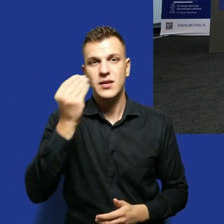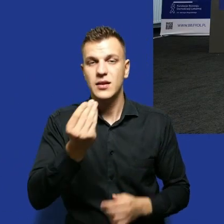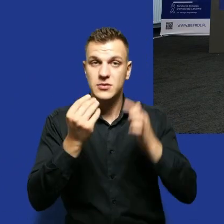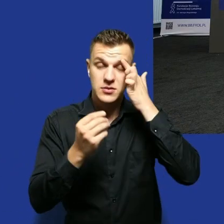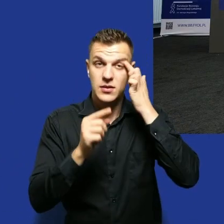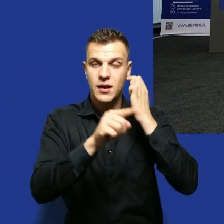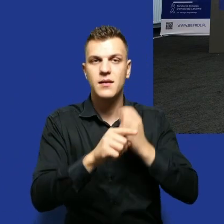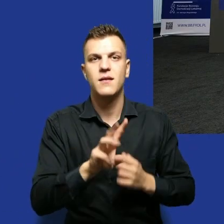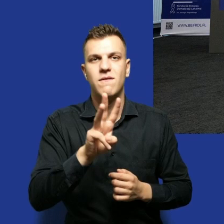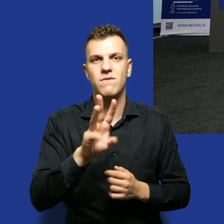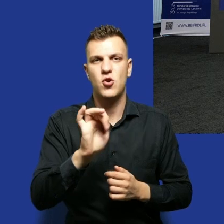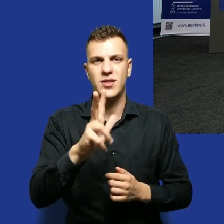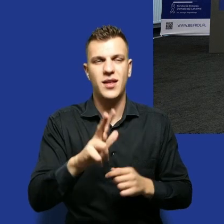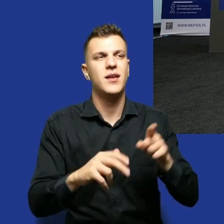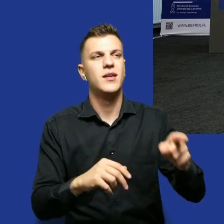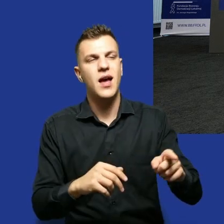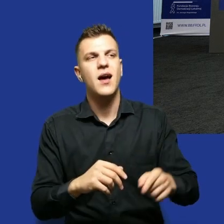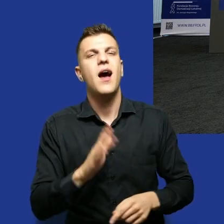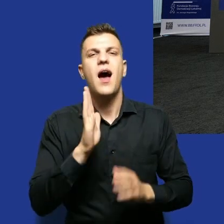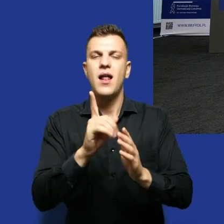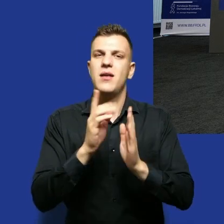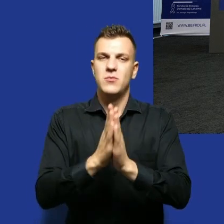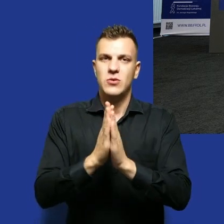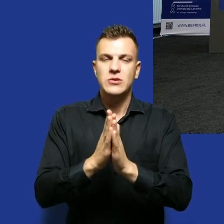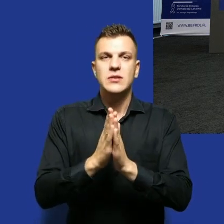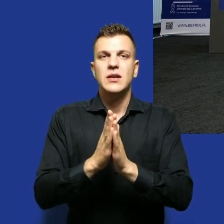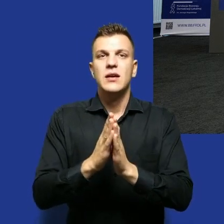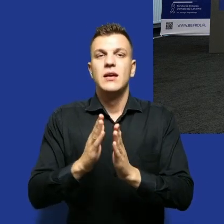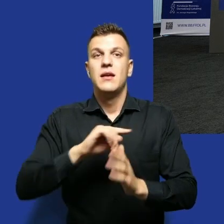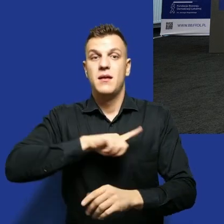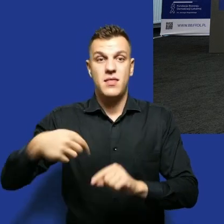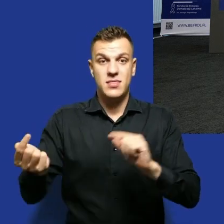Chciałabym też, żebyśmy zastanowili się, żeby nasz panel nie zakończył się